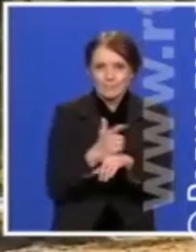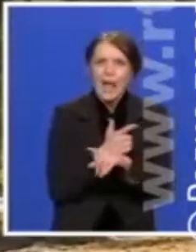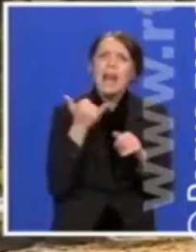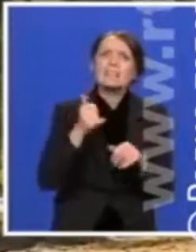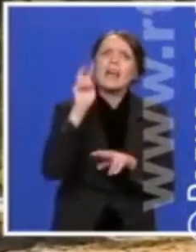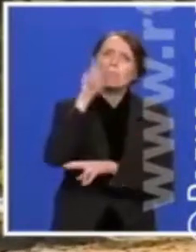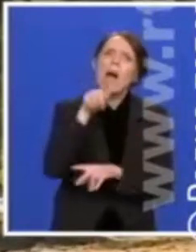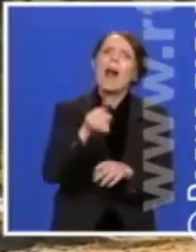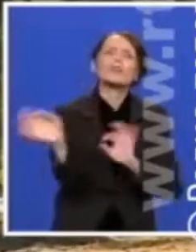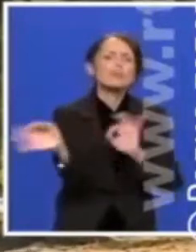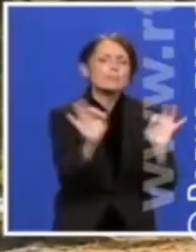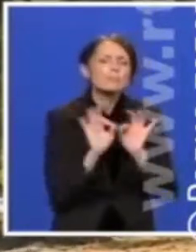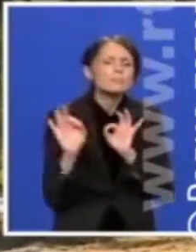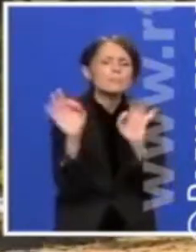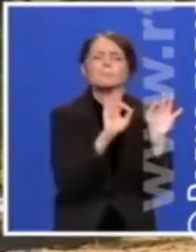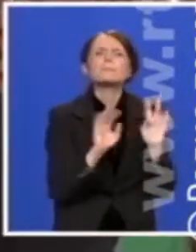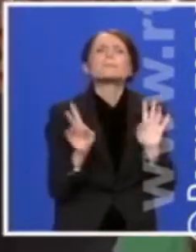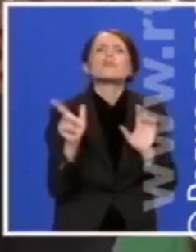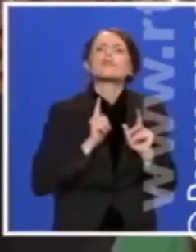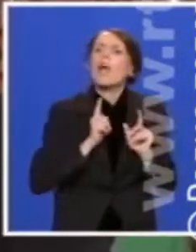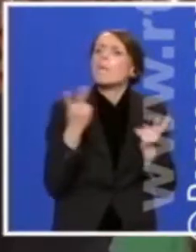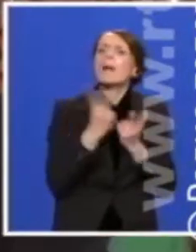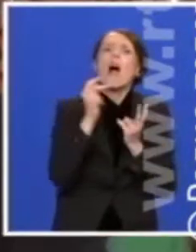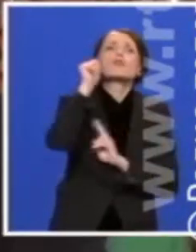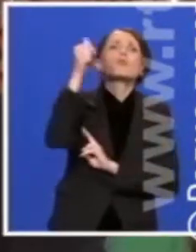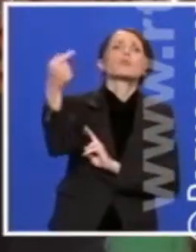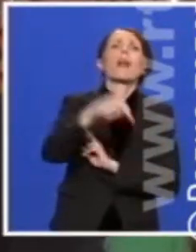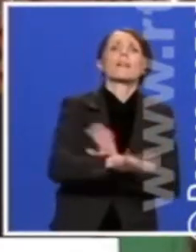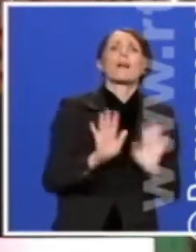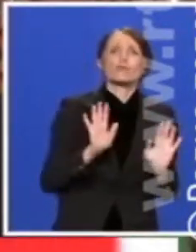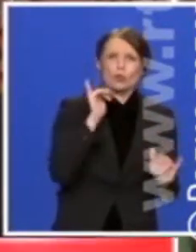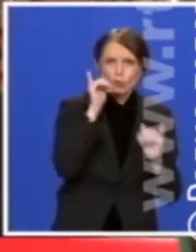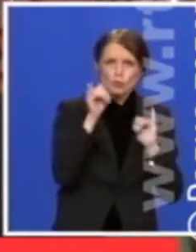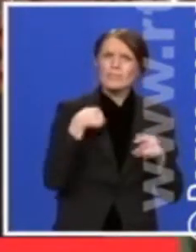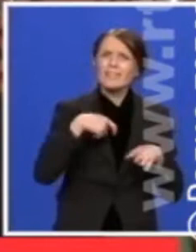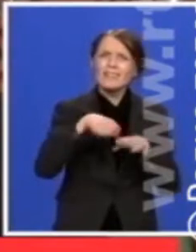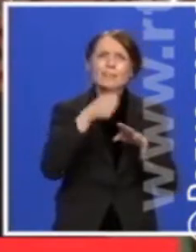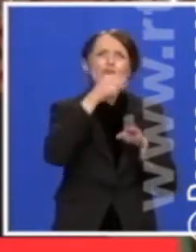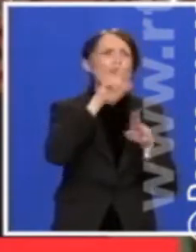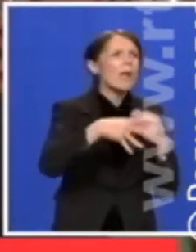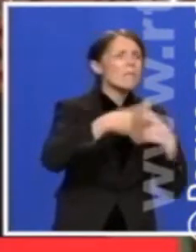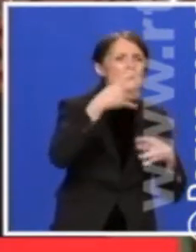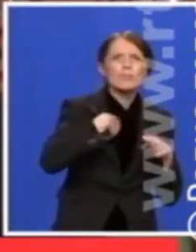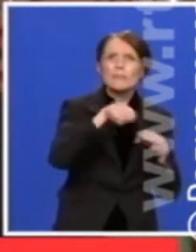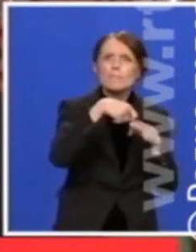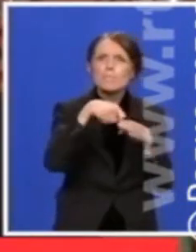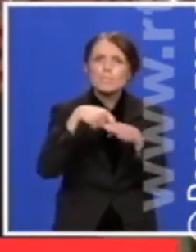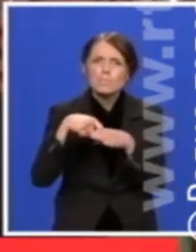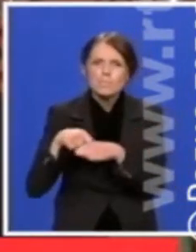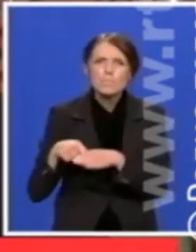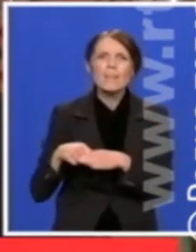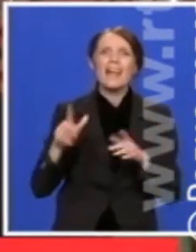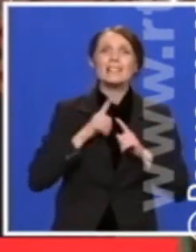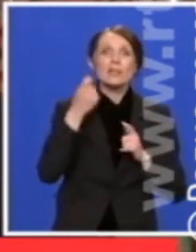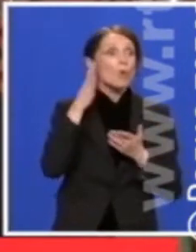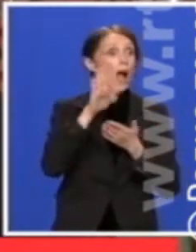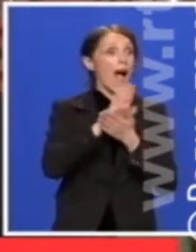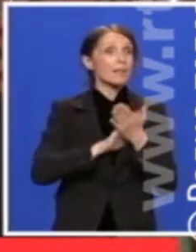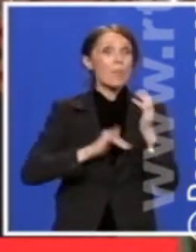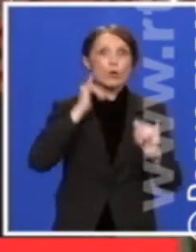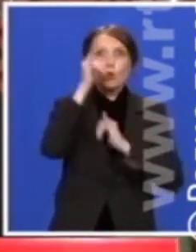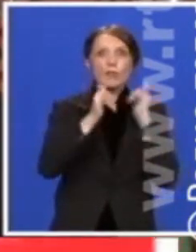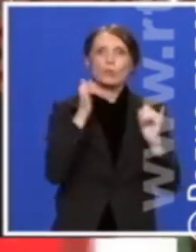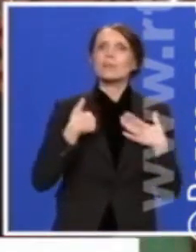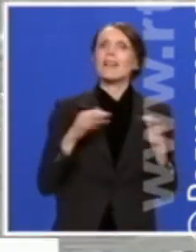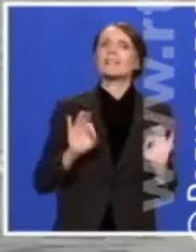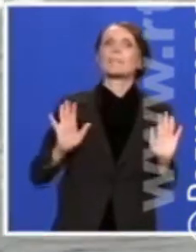uređuje kao da gosti stižu već sutra. Renoviramo sve postojeće objekte da bi u sezonu dočekali spremni za